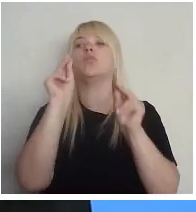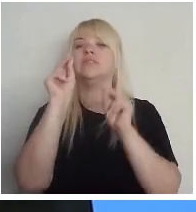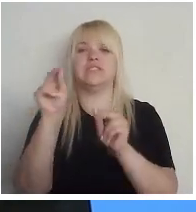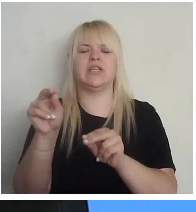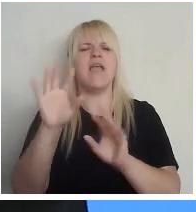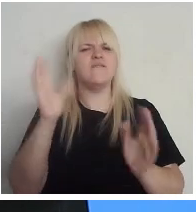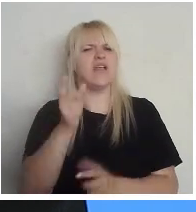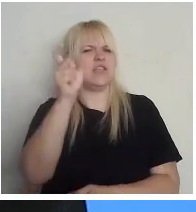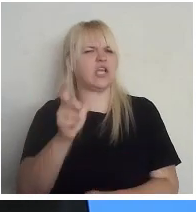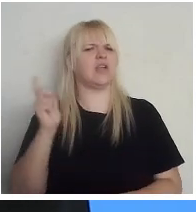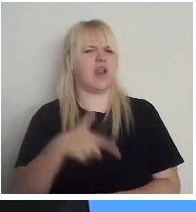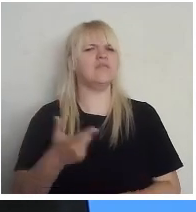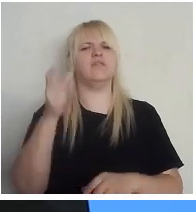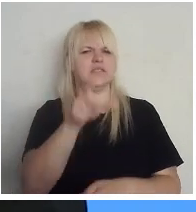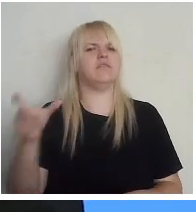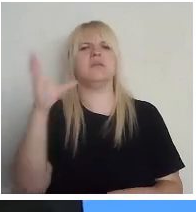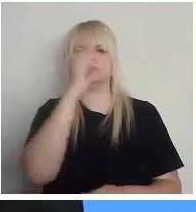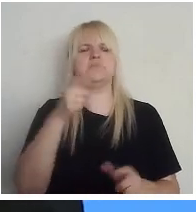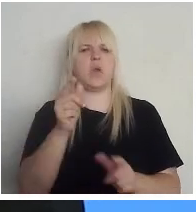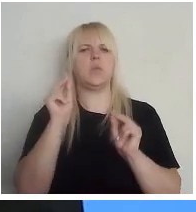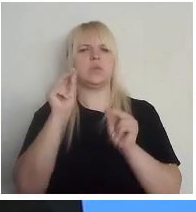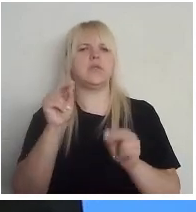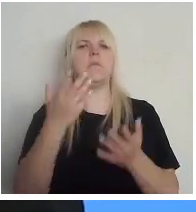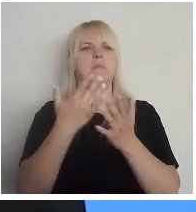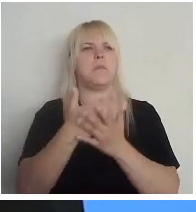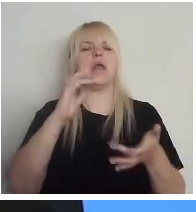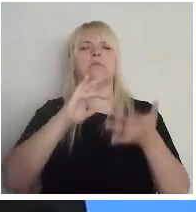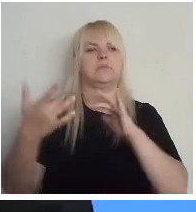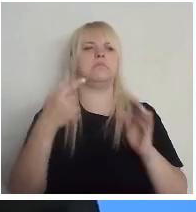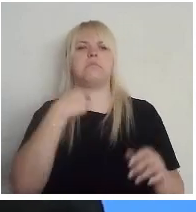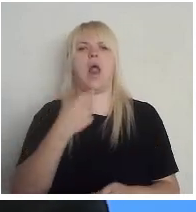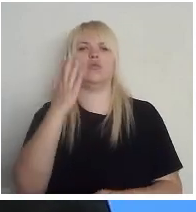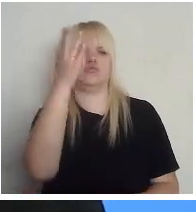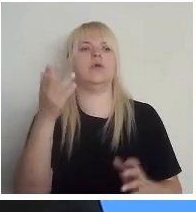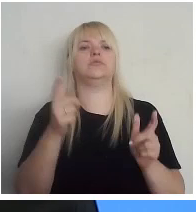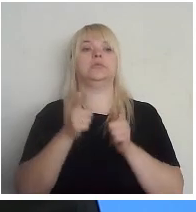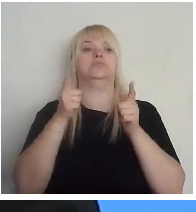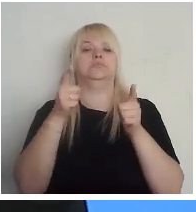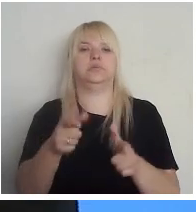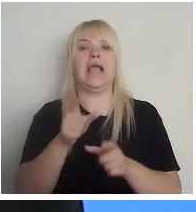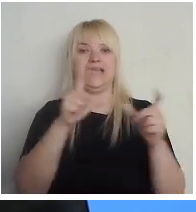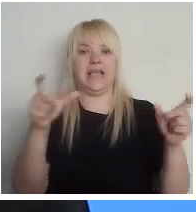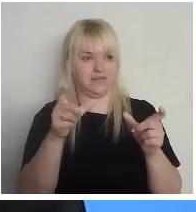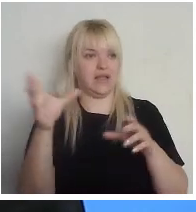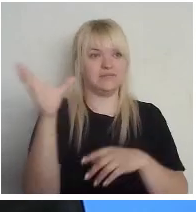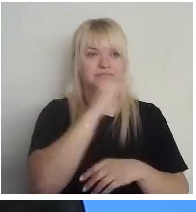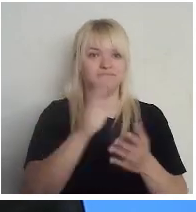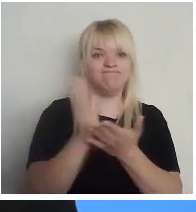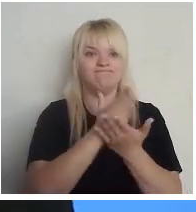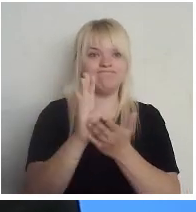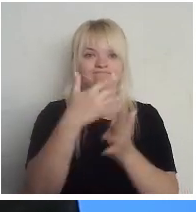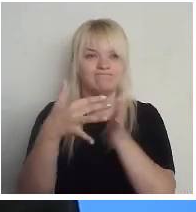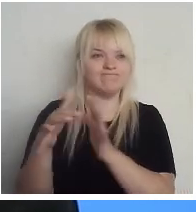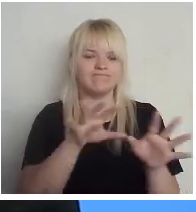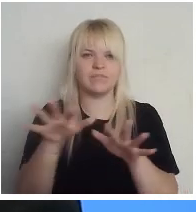cilvēki var paļauties, ka tad, ja mēs ieviešam elektronisko balstošanu, pirmkārt mūsu iestāci ir to tie galā, un otrkārt, ja